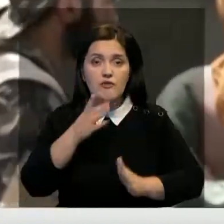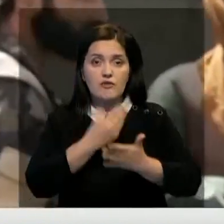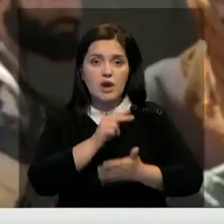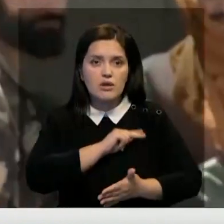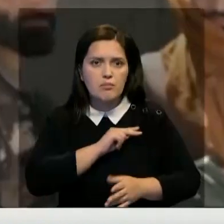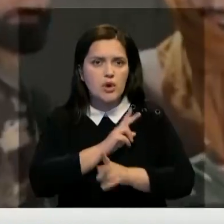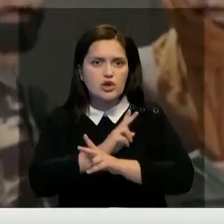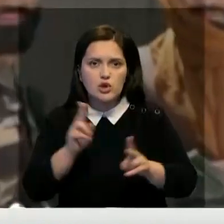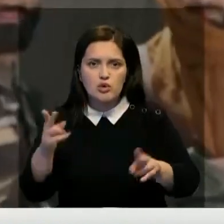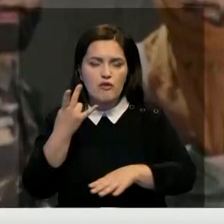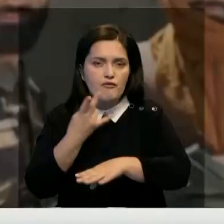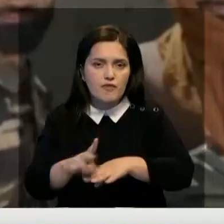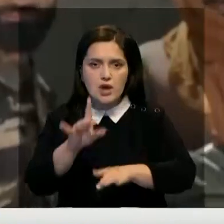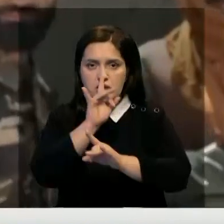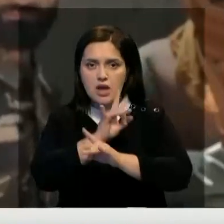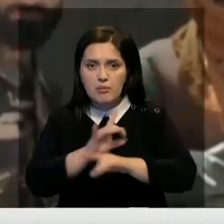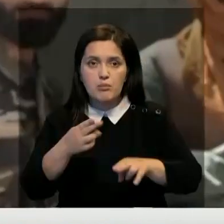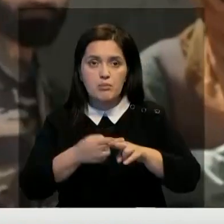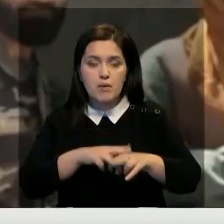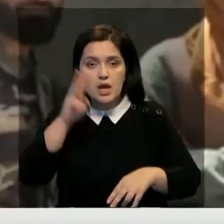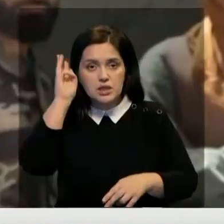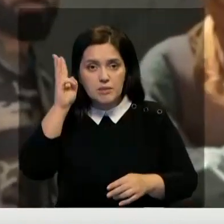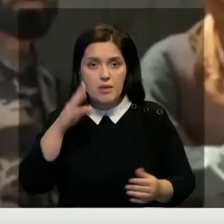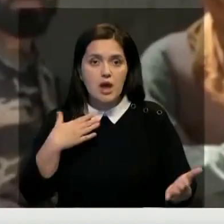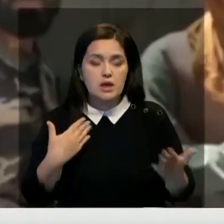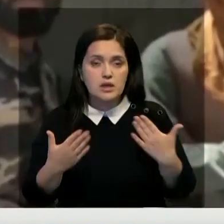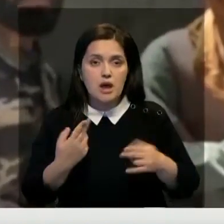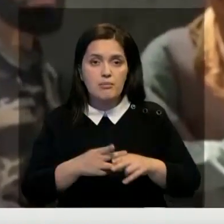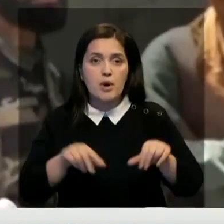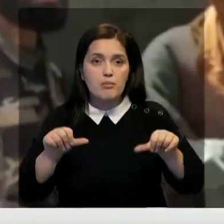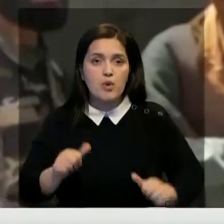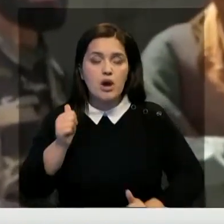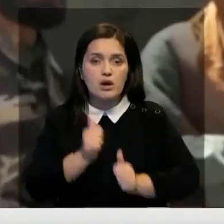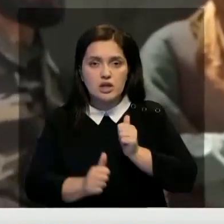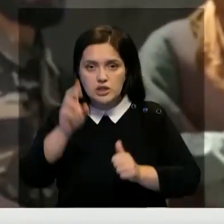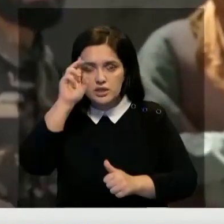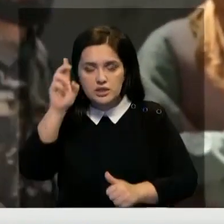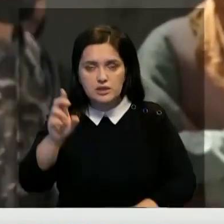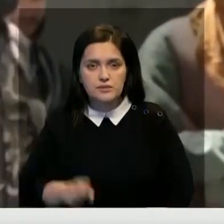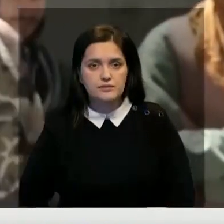Вам никто не причинит вреда. Это дипломатические отношения и это право каждой страны».